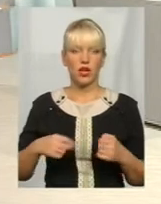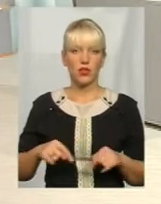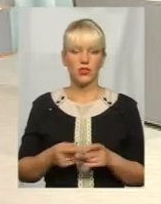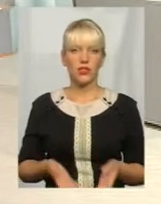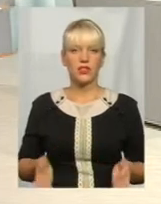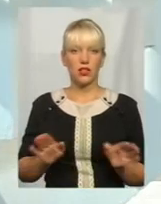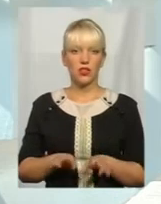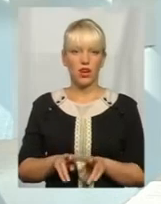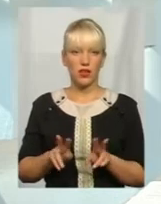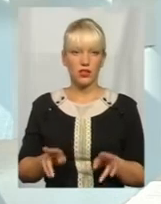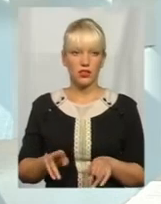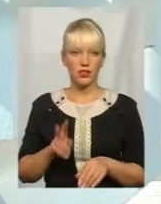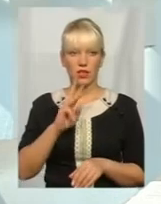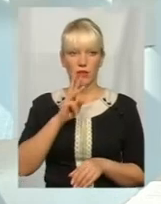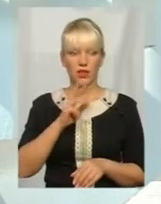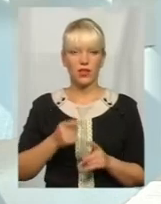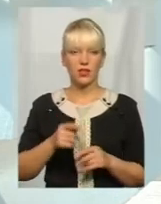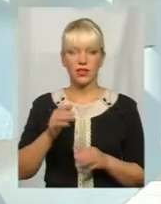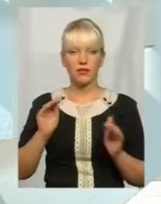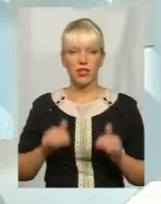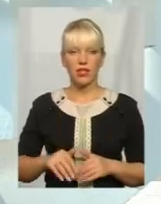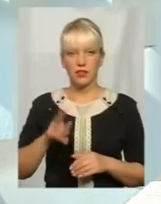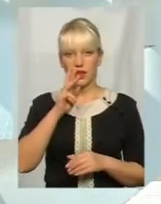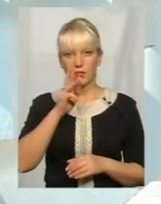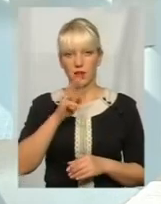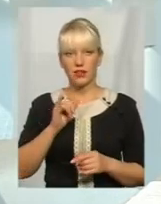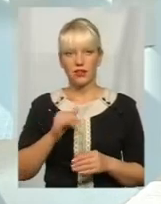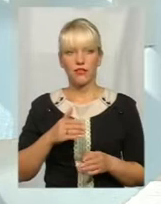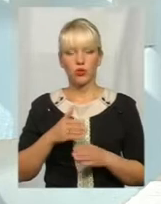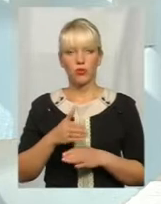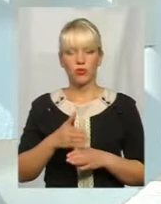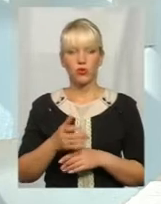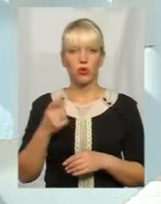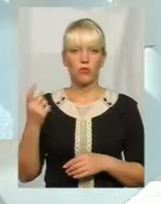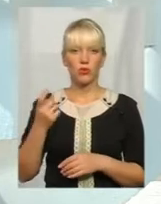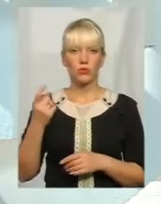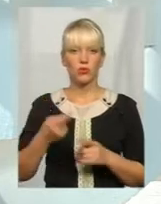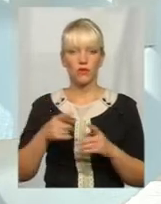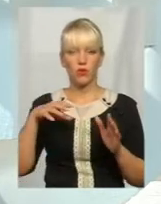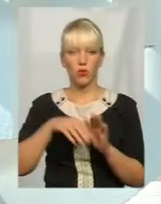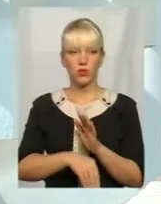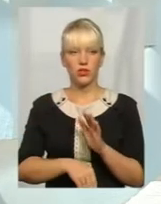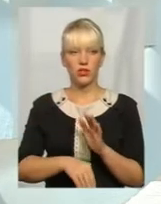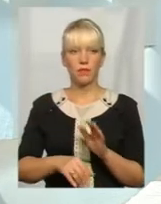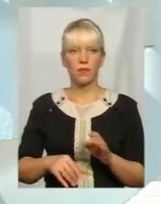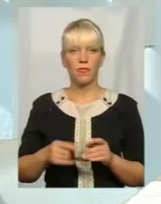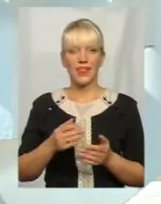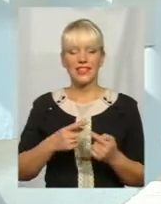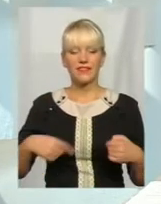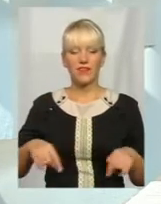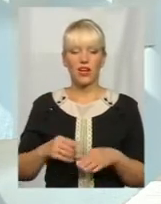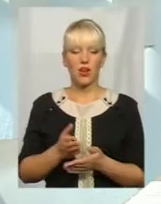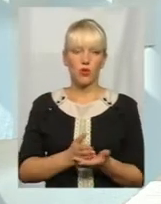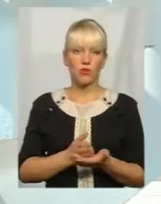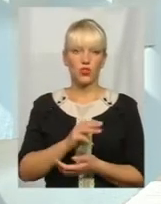залишається. Заробітна плата низька залишається і в допоміжному господарстві. Туди входять сфера обслуговування, там